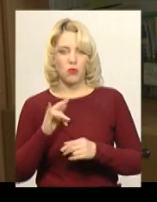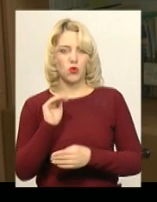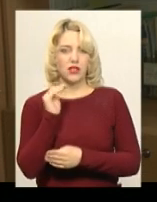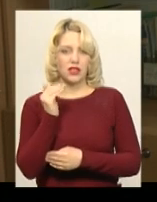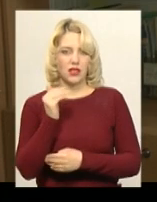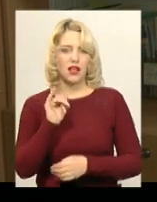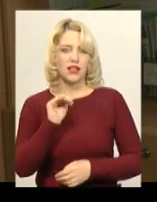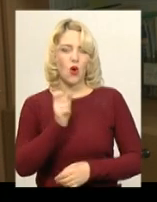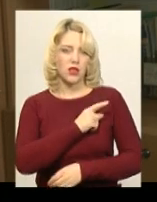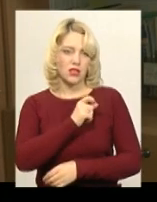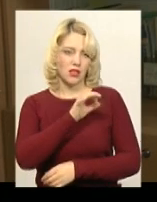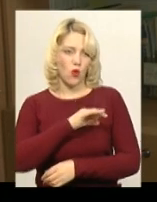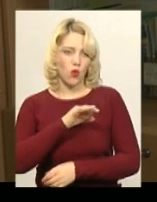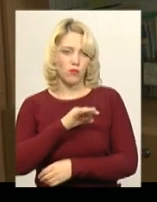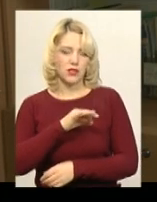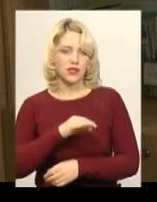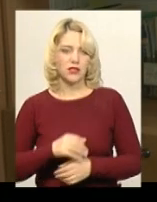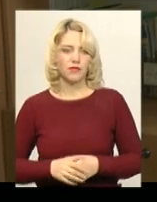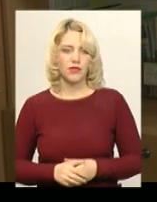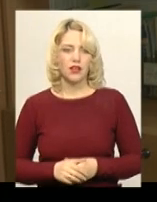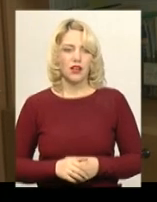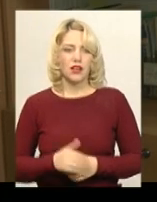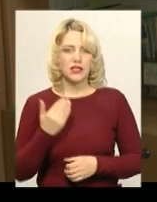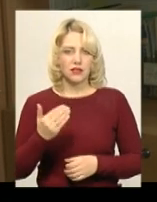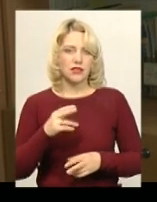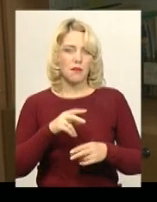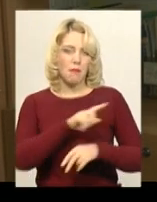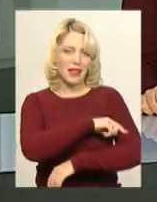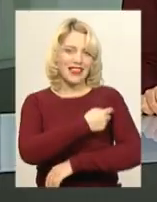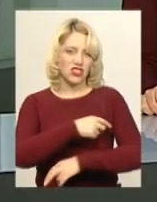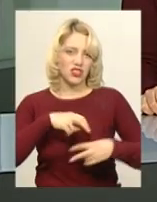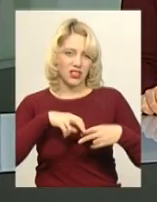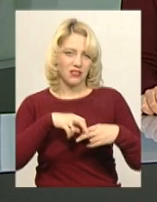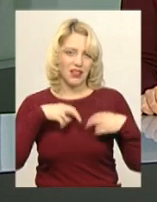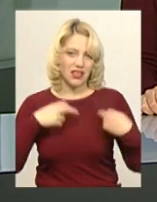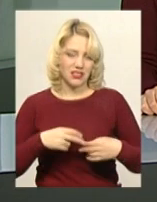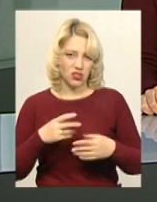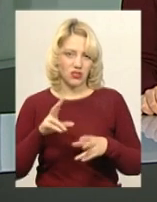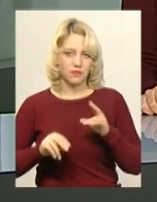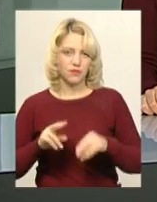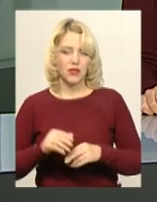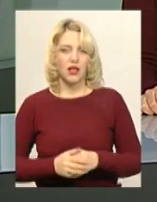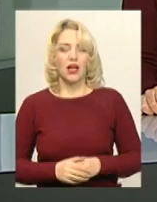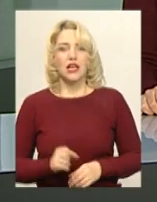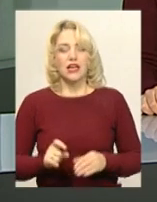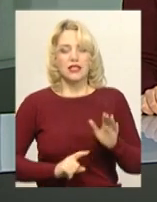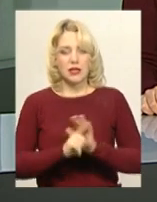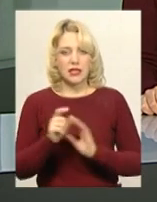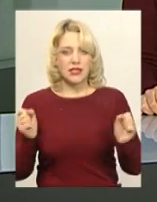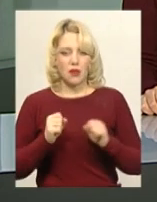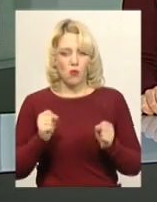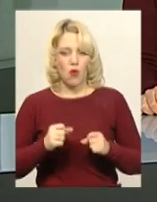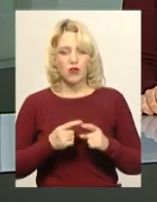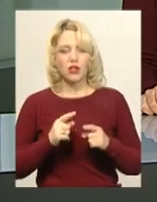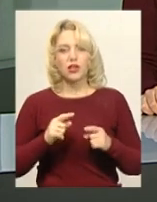Одеської області, но вона з групи медичного ризику. Із настанням зимових холодів хмельницький